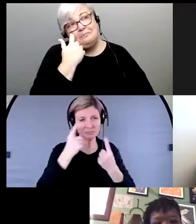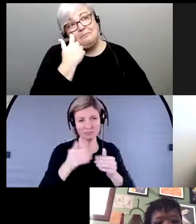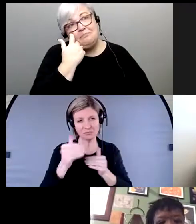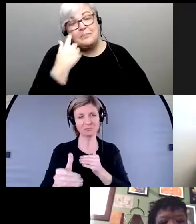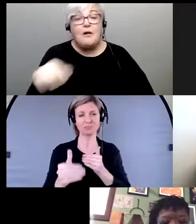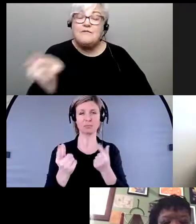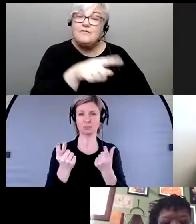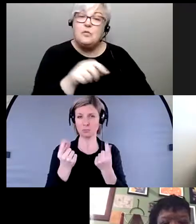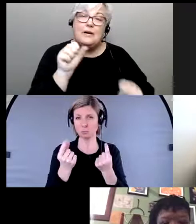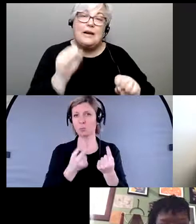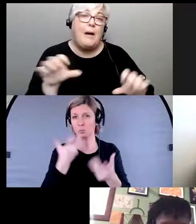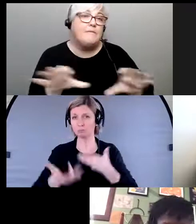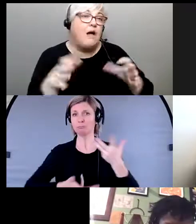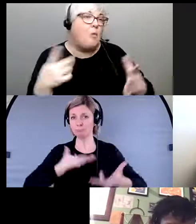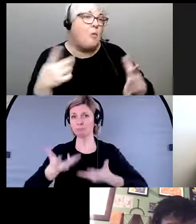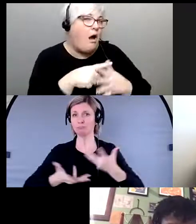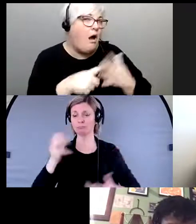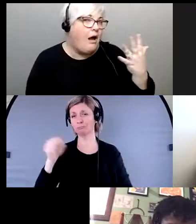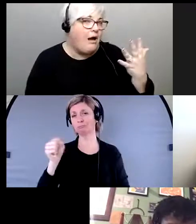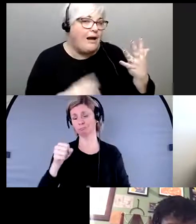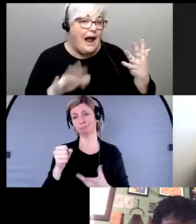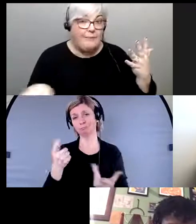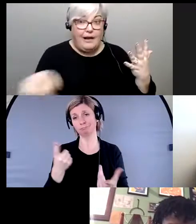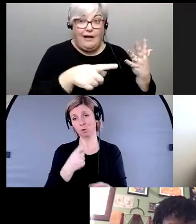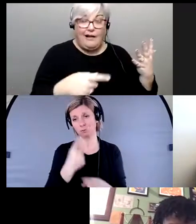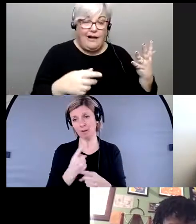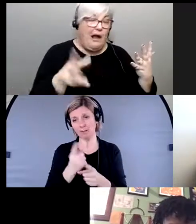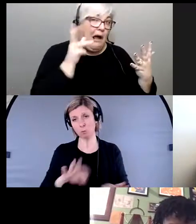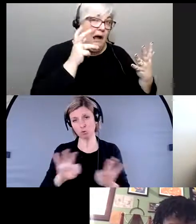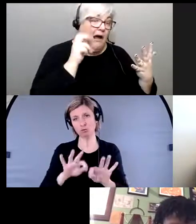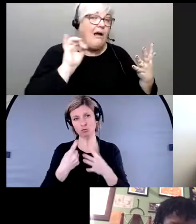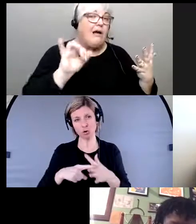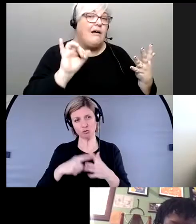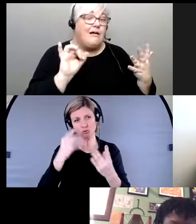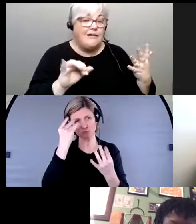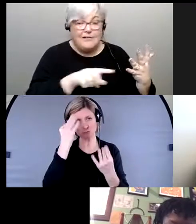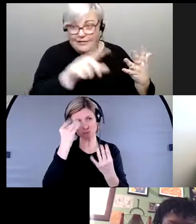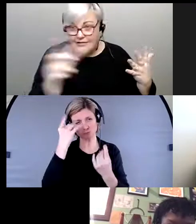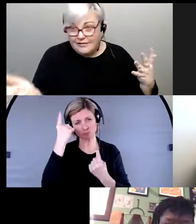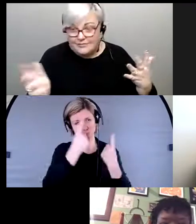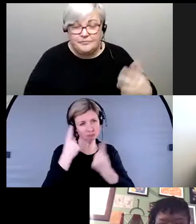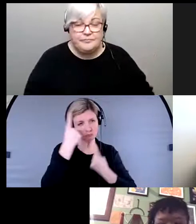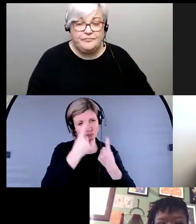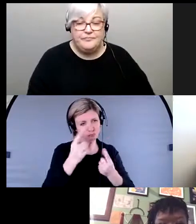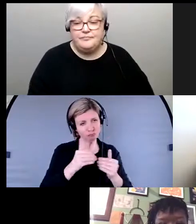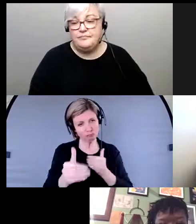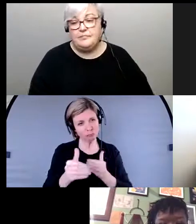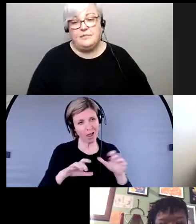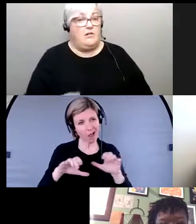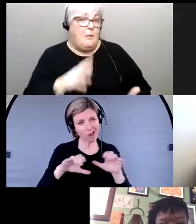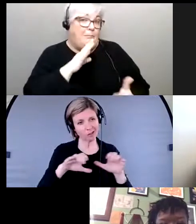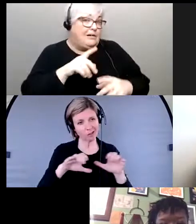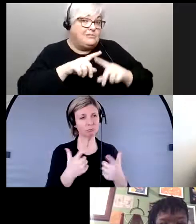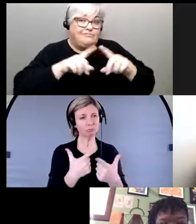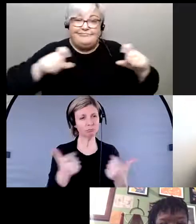pouvez faire après avoir entendu tout ce que vous avez entendu aujourd'hui de la part des panélistes on a parlé de différentes possibilités